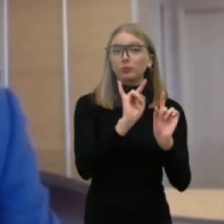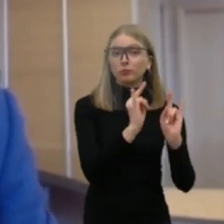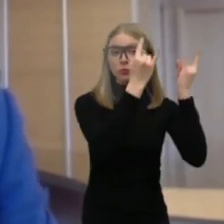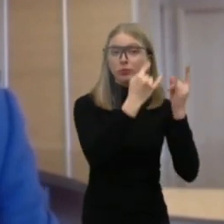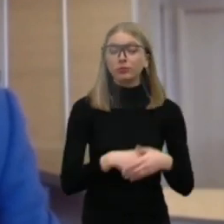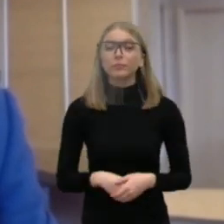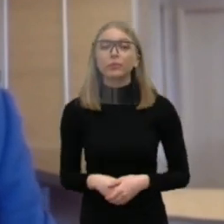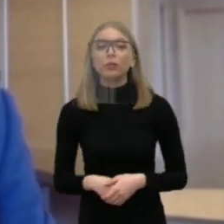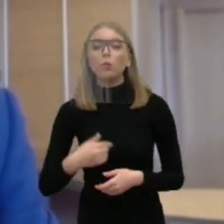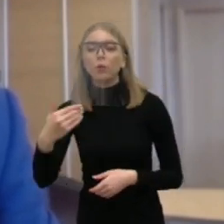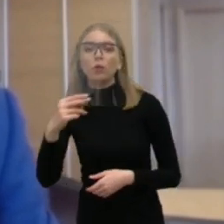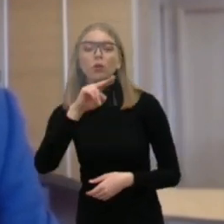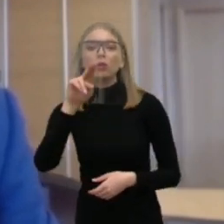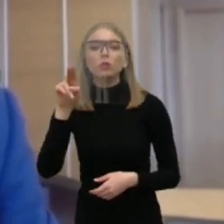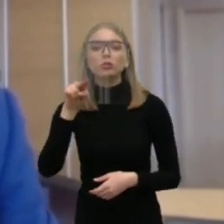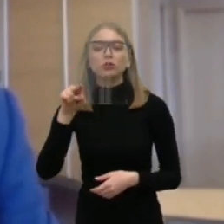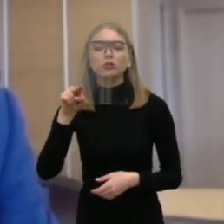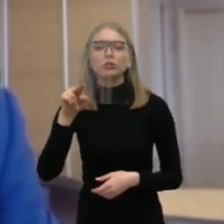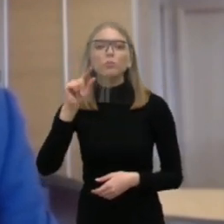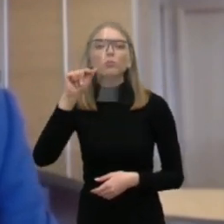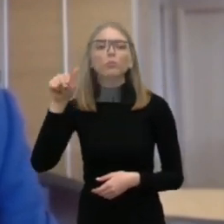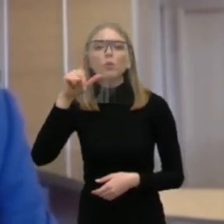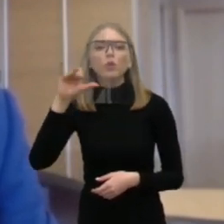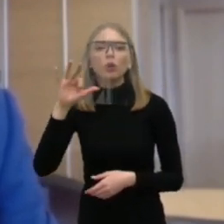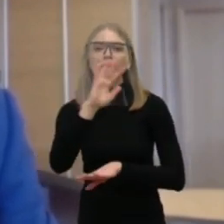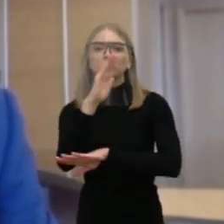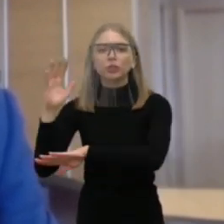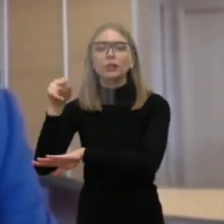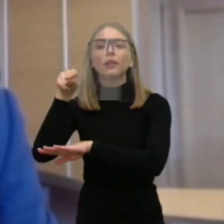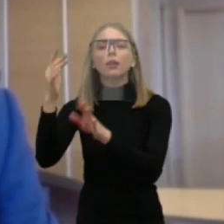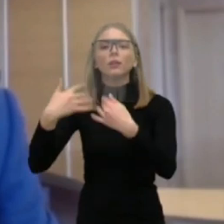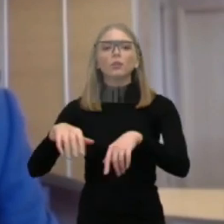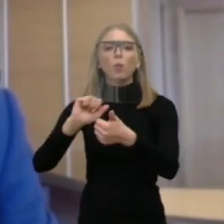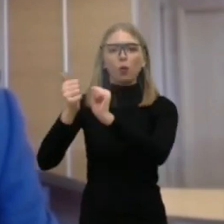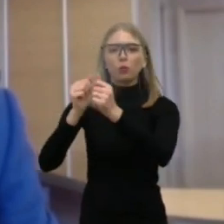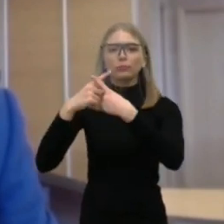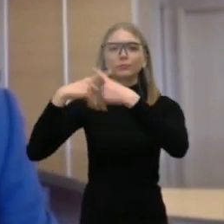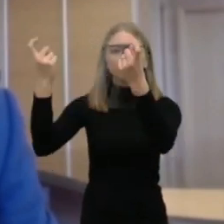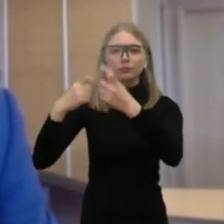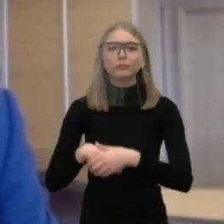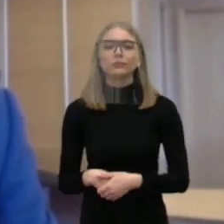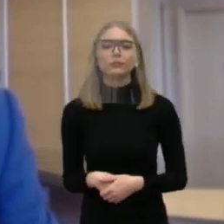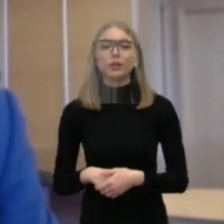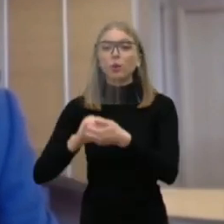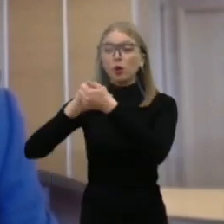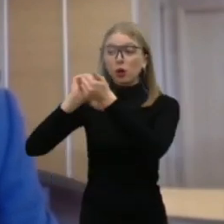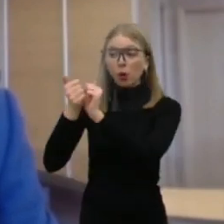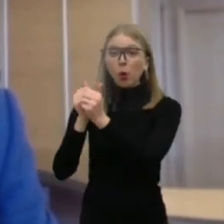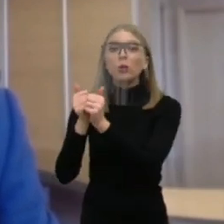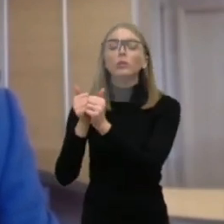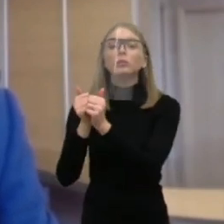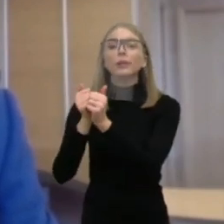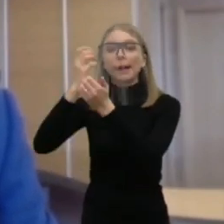paskelbtas konkursas dėl tvarkymo plano korekcijos ir atrinkus konsultantus